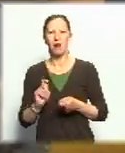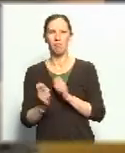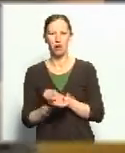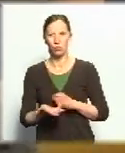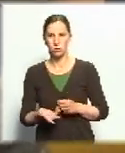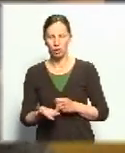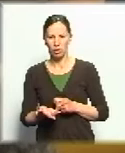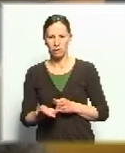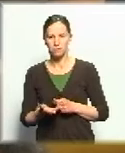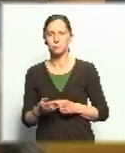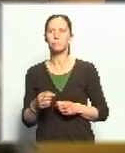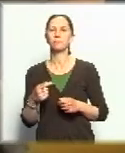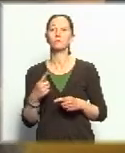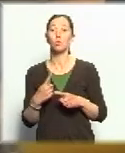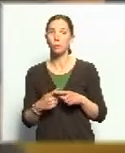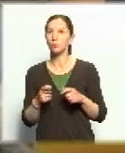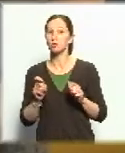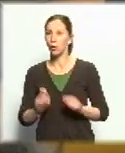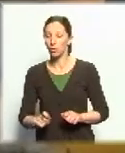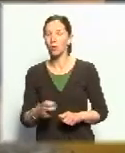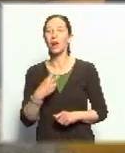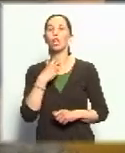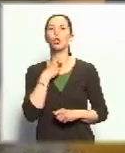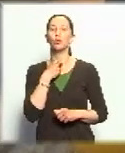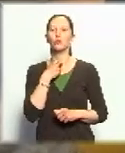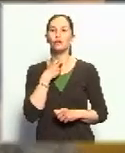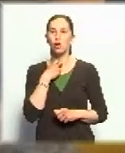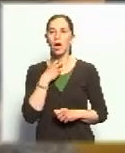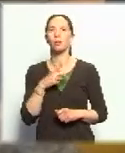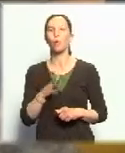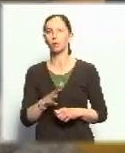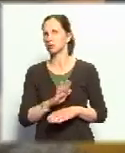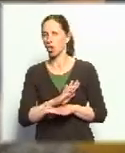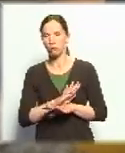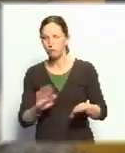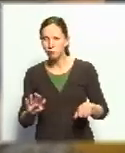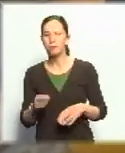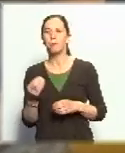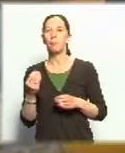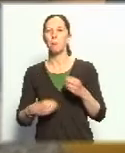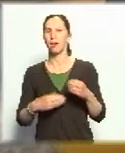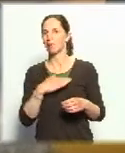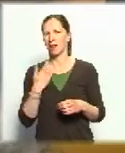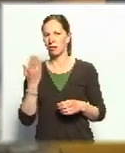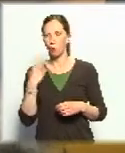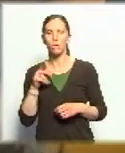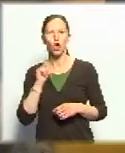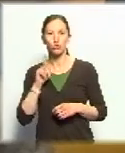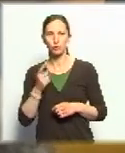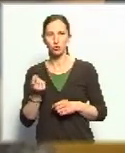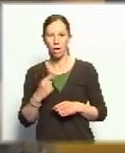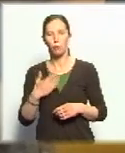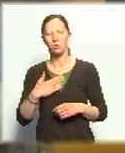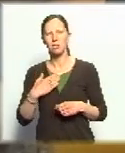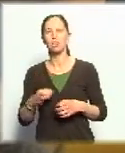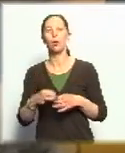Aztán döntöttek arról is, hogy véget vettnek a gyurcsánykorszagnak, mert elég volt a hazugságokból, mert őszintességet akarnak, mert